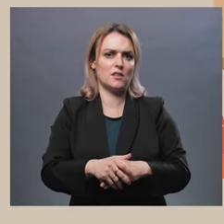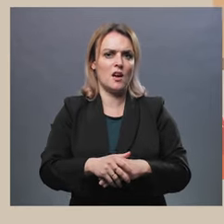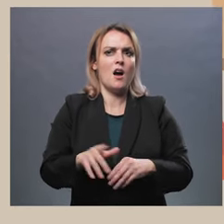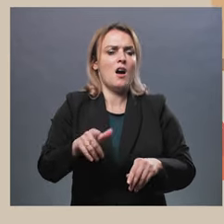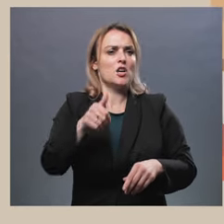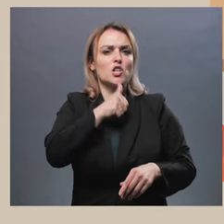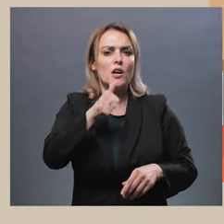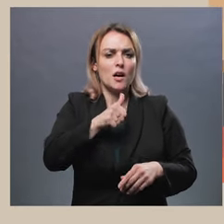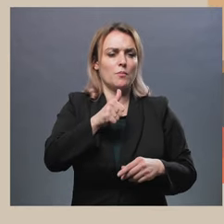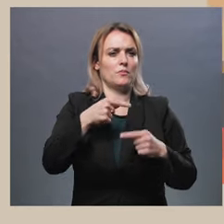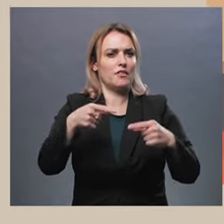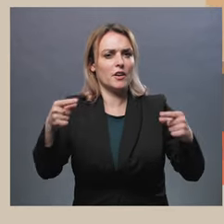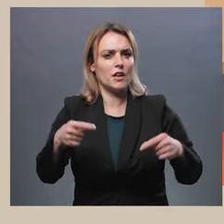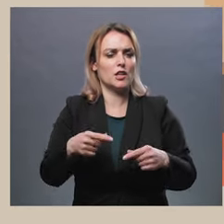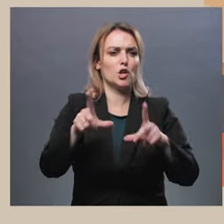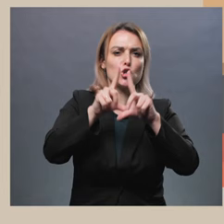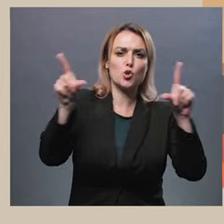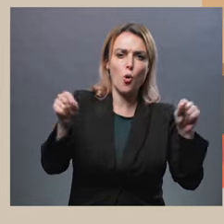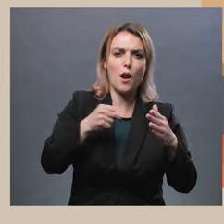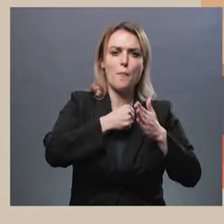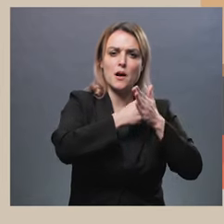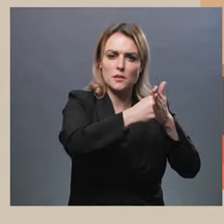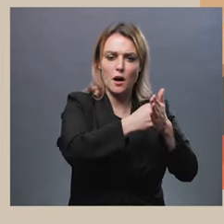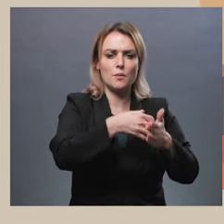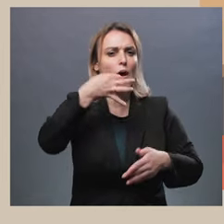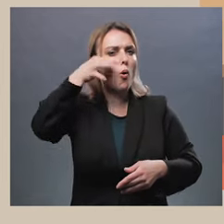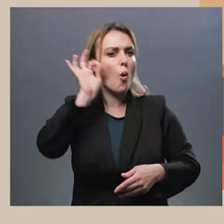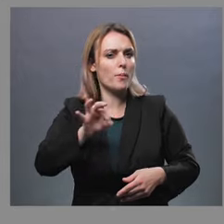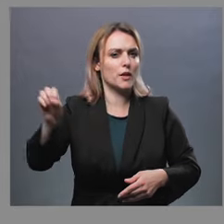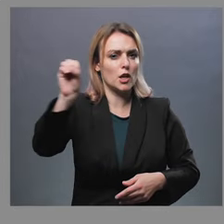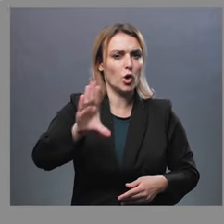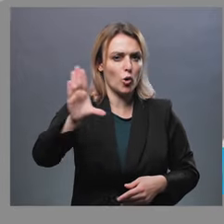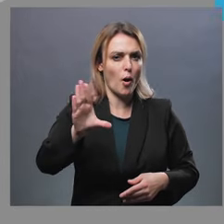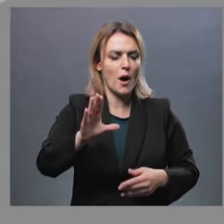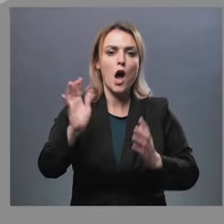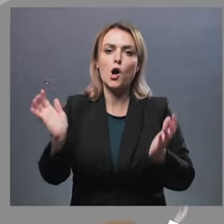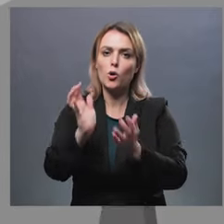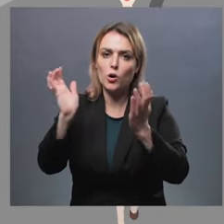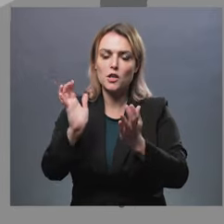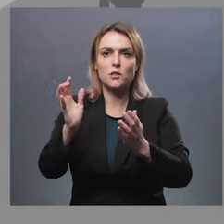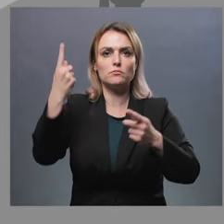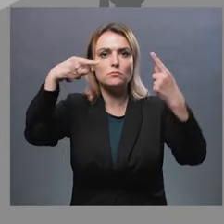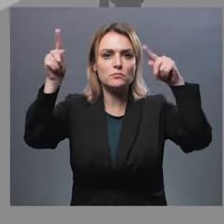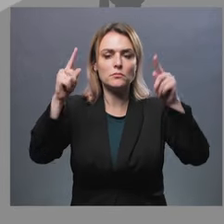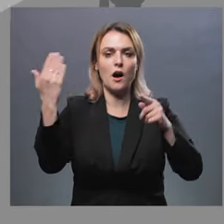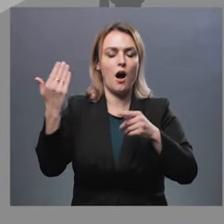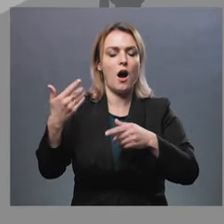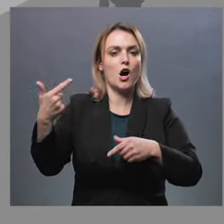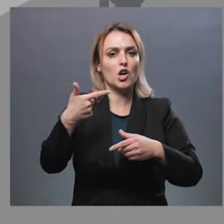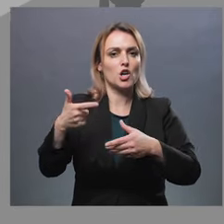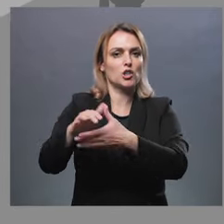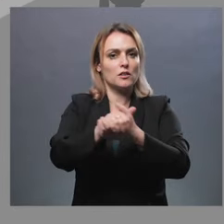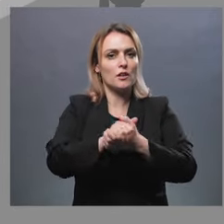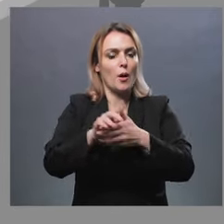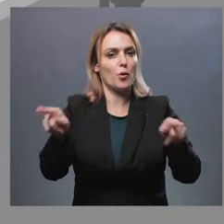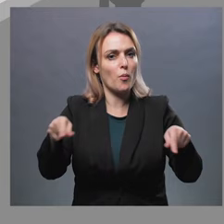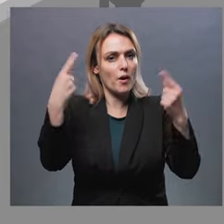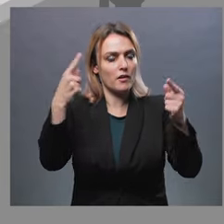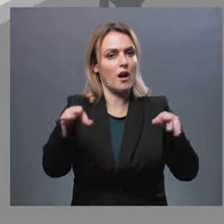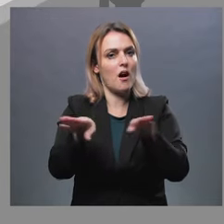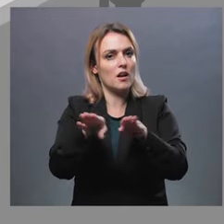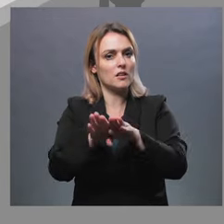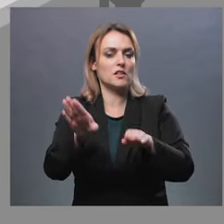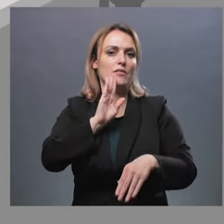eficiente de prevenire a violenței în școli bazate pe experiența europeană. Încurajăm inițiativele societății civile de promovare a